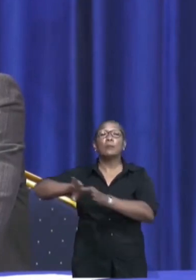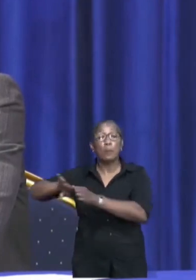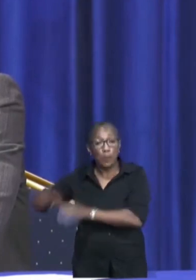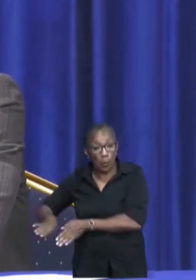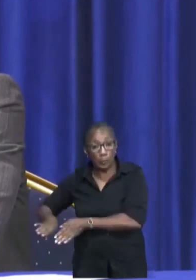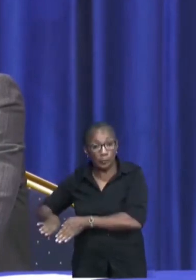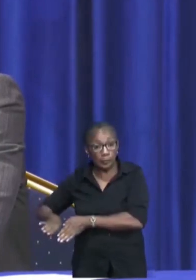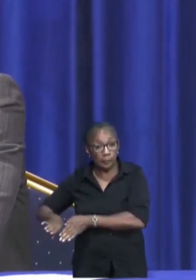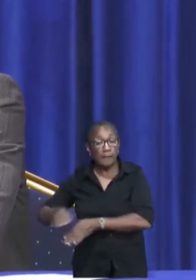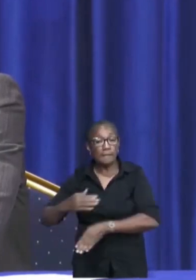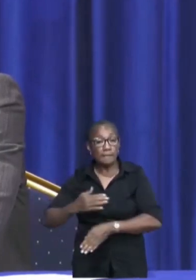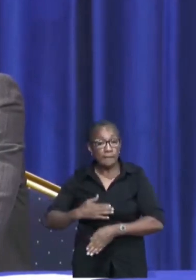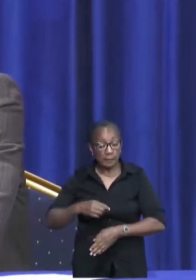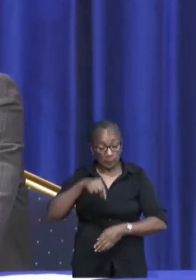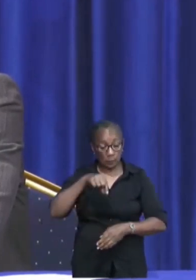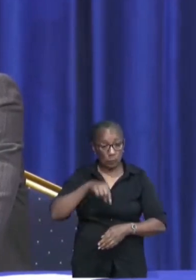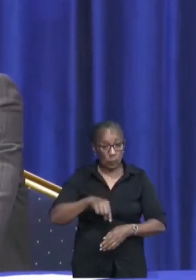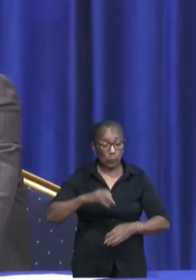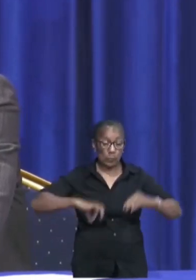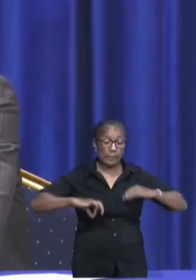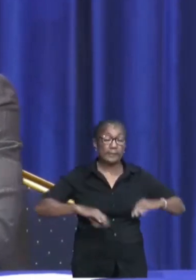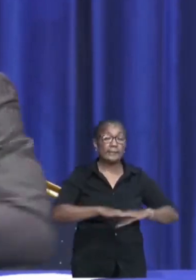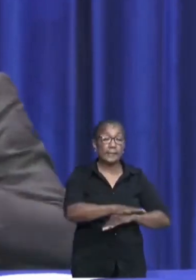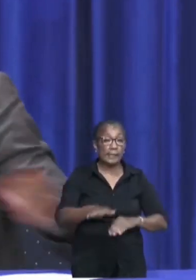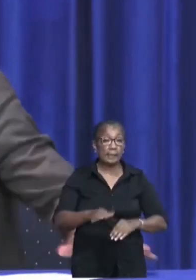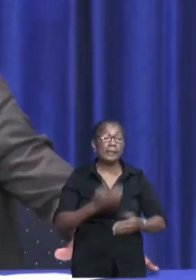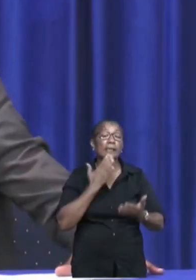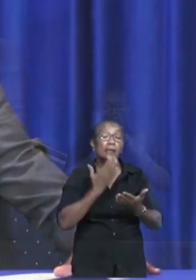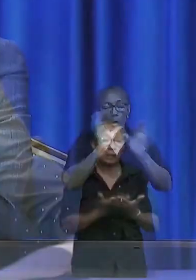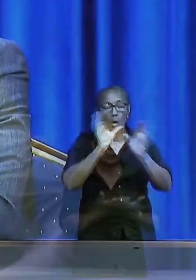competenties van de vernoemde ministeries.